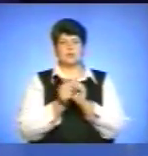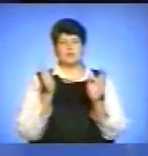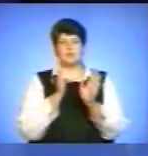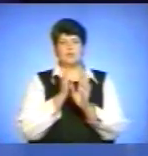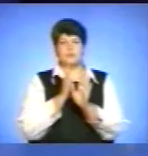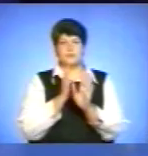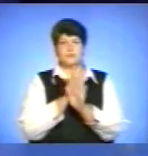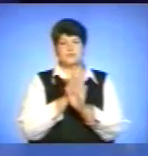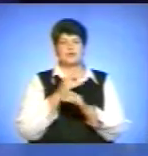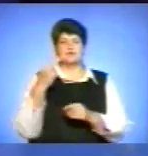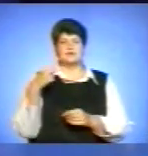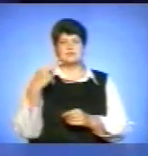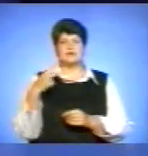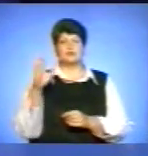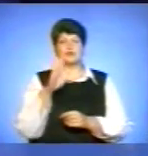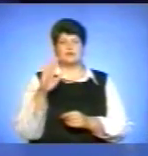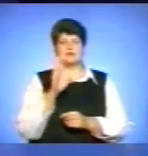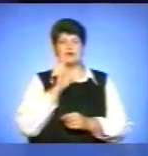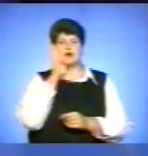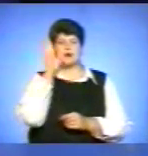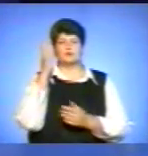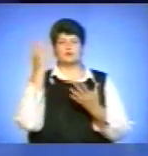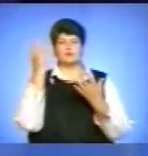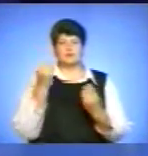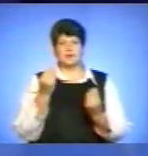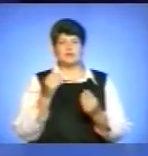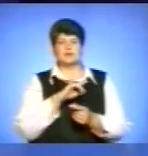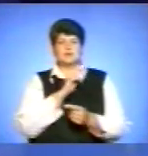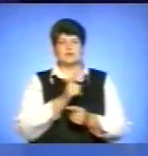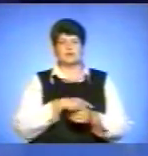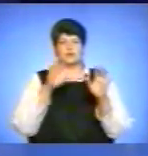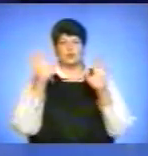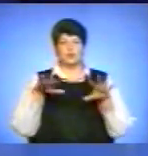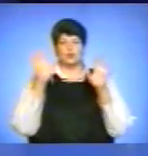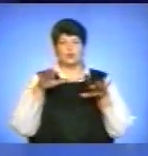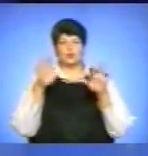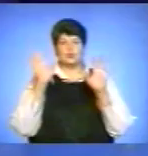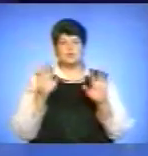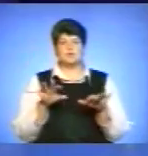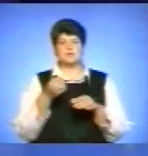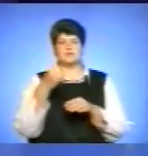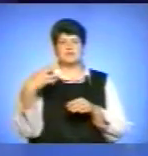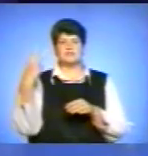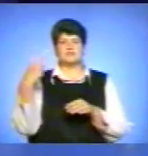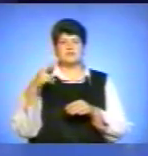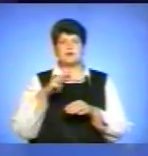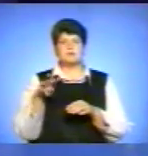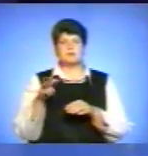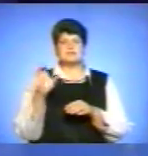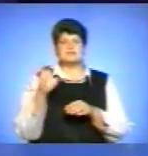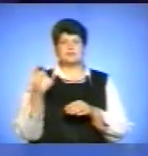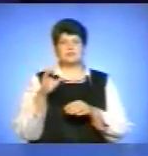умов. 20 вересня вранці та в день місцями сильні дощі, пориви північно-західного вітру 15-20 метрів на секунду,